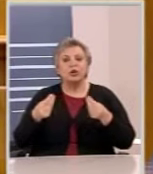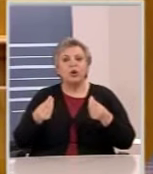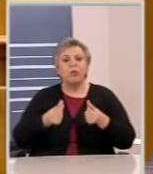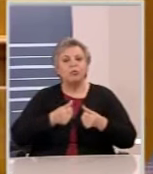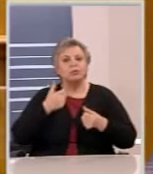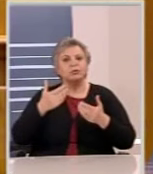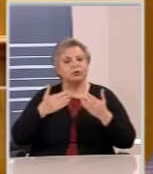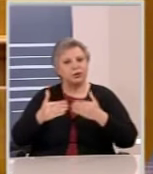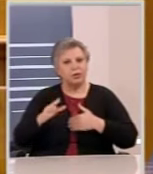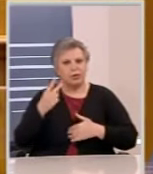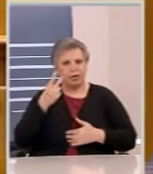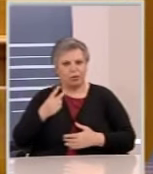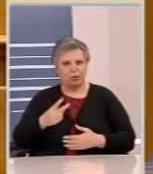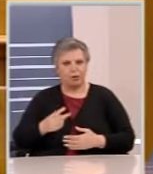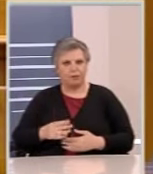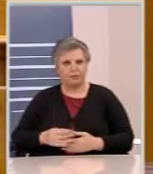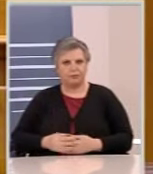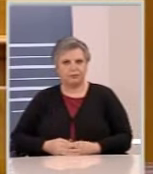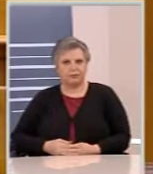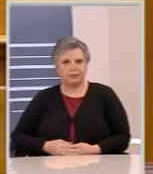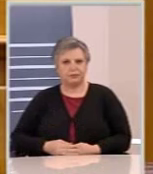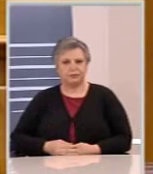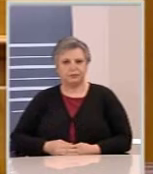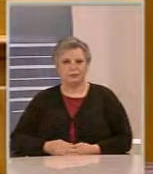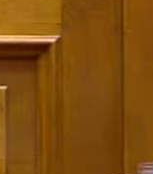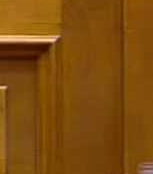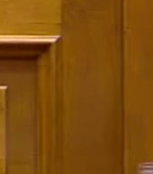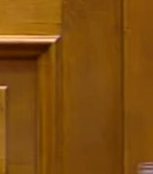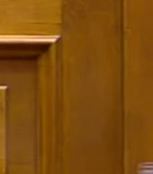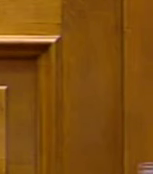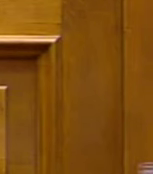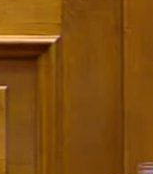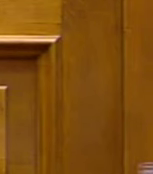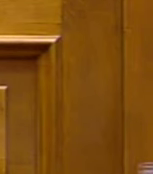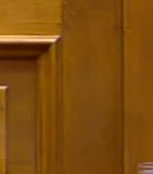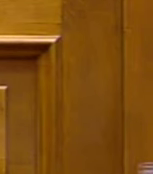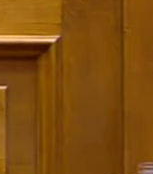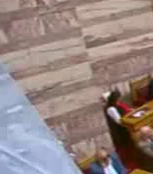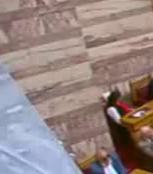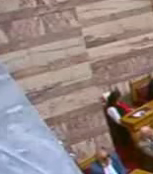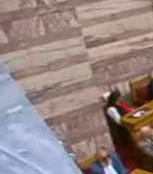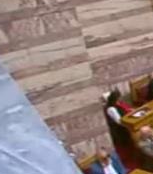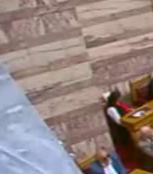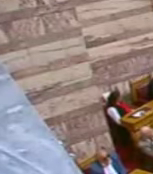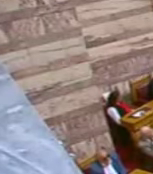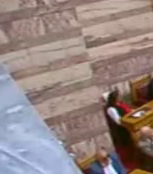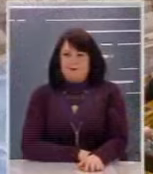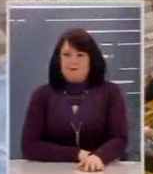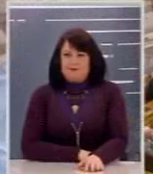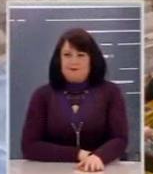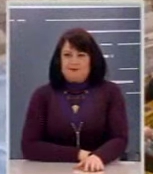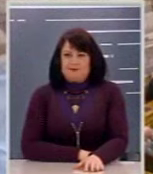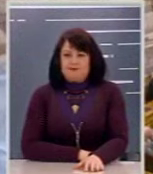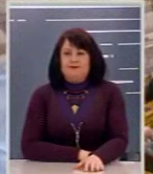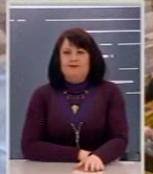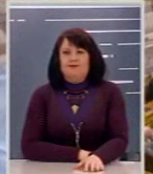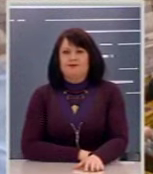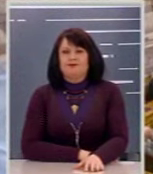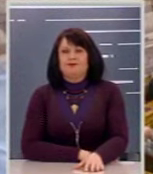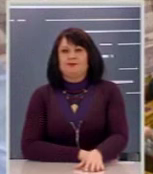προοπτική. Εγώ λοιπόν θα ήθελα να σας πω ναι πράγματι κυρίες και κύριοι συνάδελφοι, της αντιπολίτευσης,